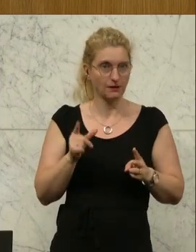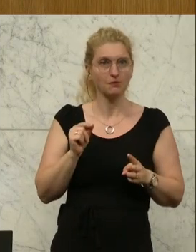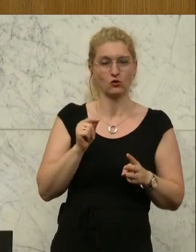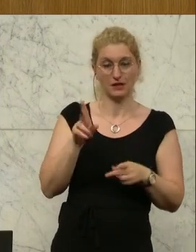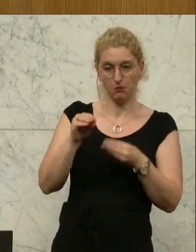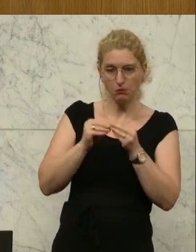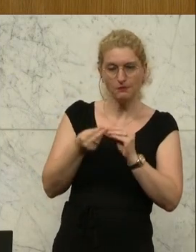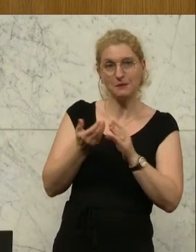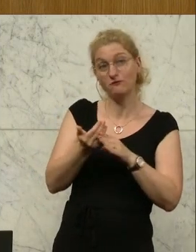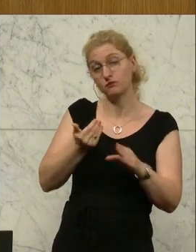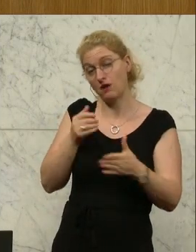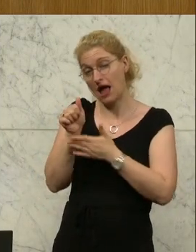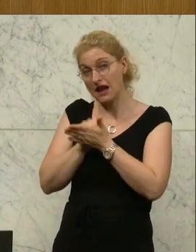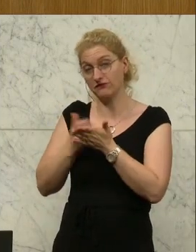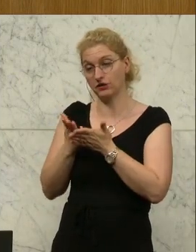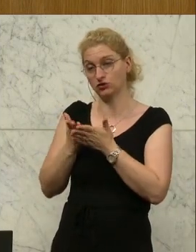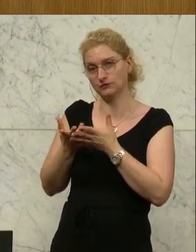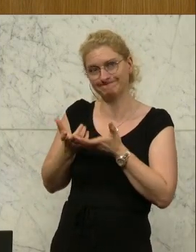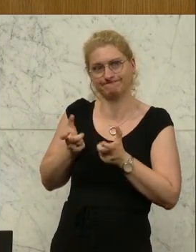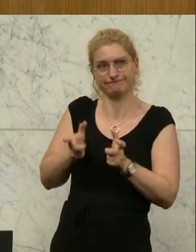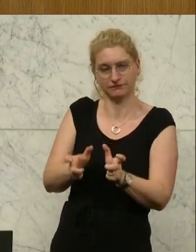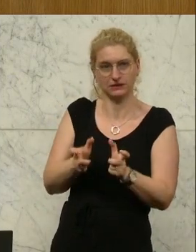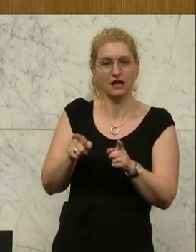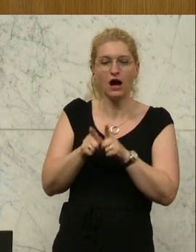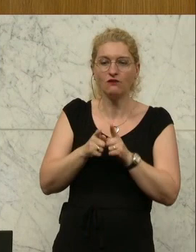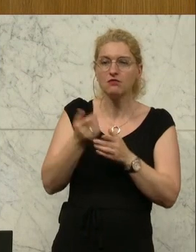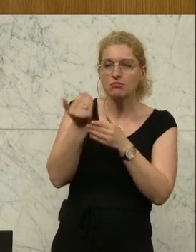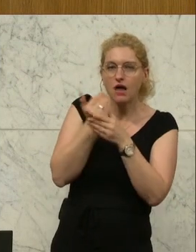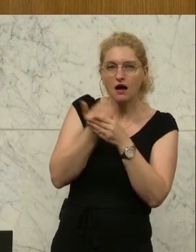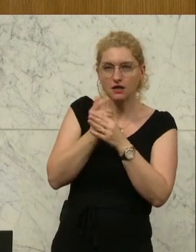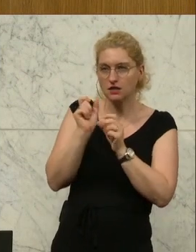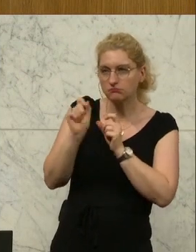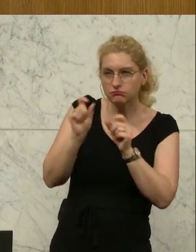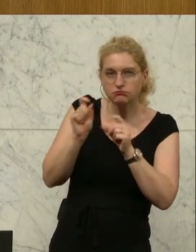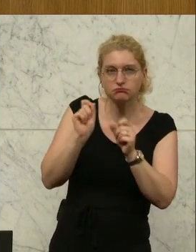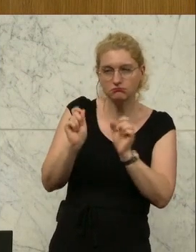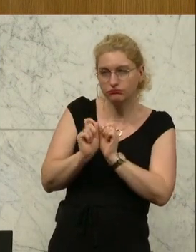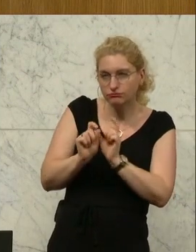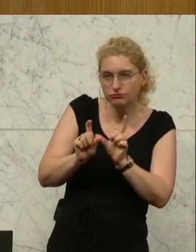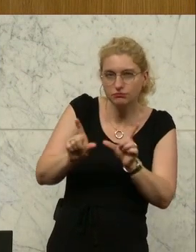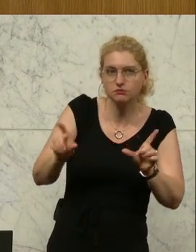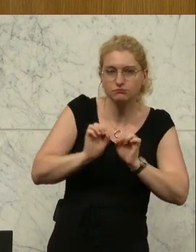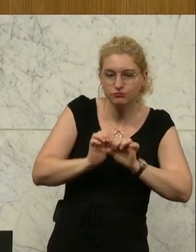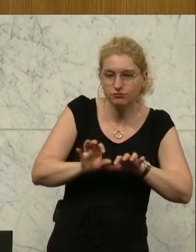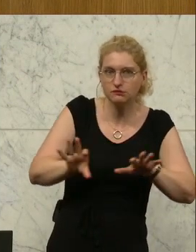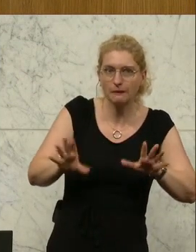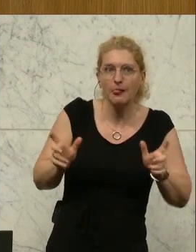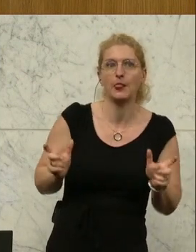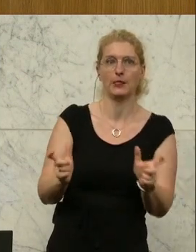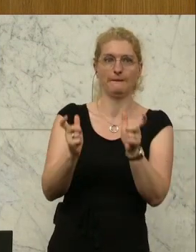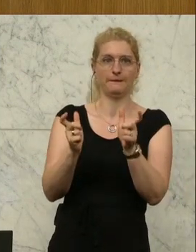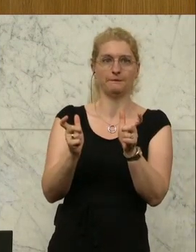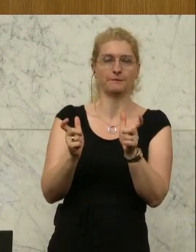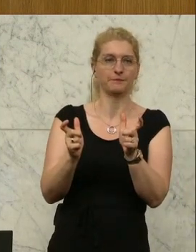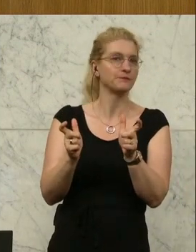an der Wurzel, bekämpft die Verbreitung von Nachrichten, die zur Radikalisierung und in weiterer Folge vielleicht zu Terror oder Terroranschlägen